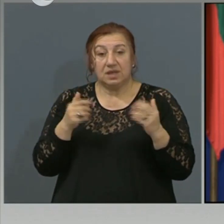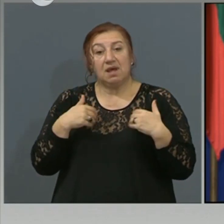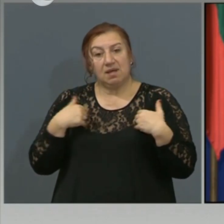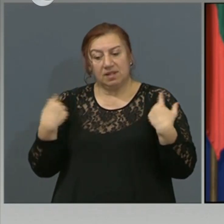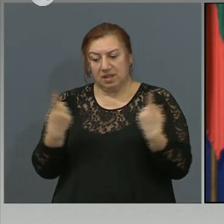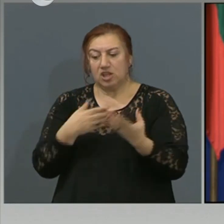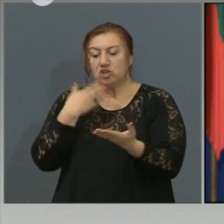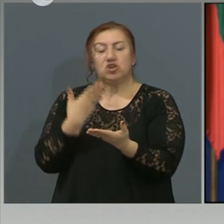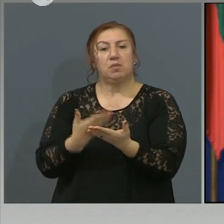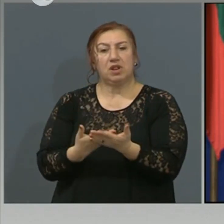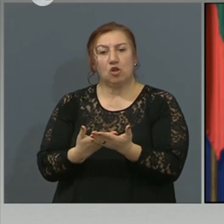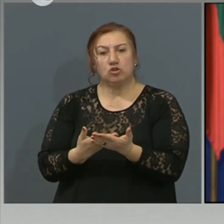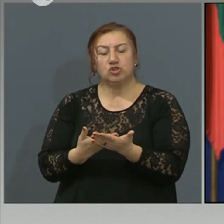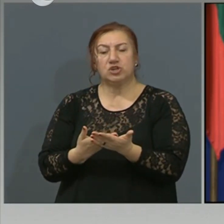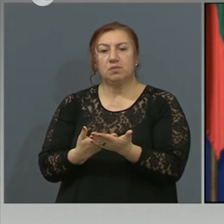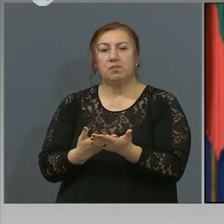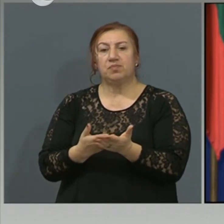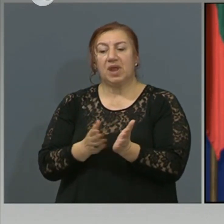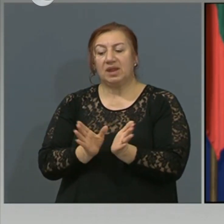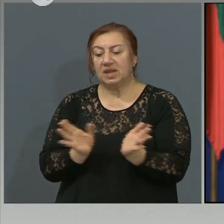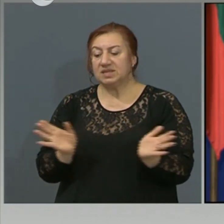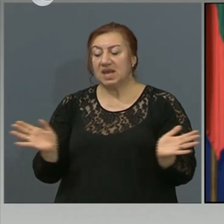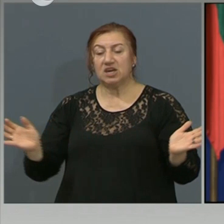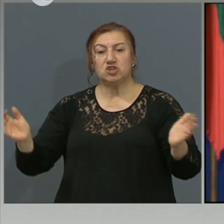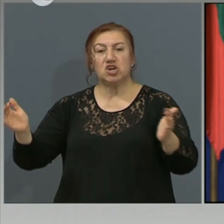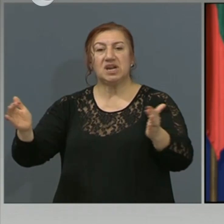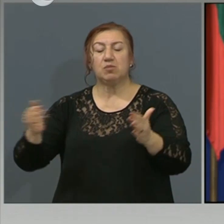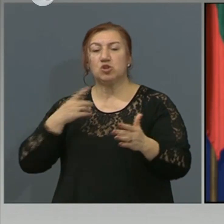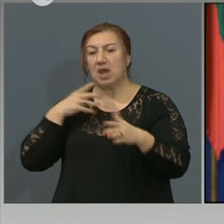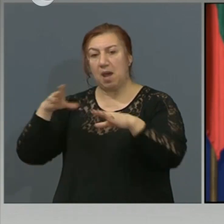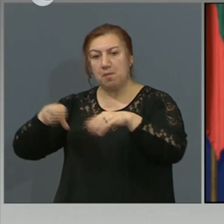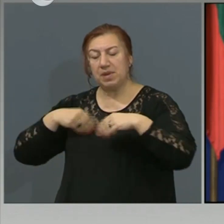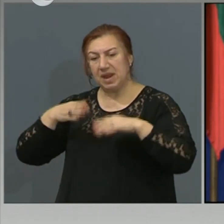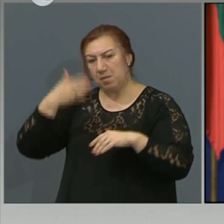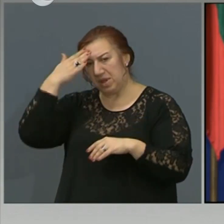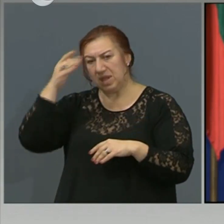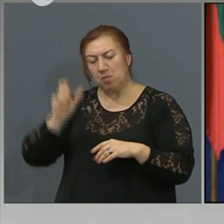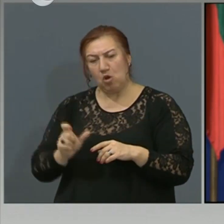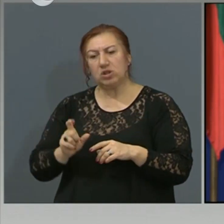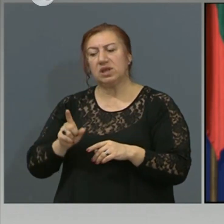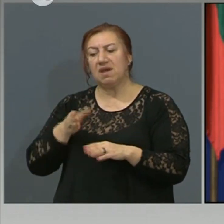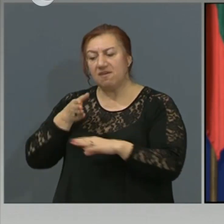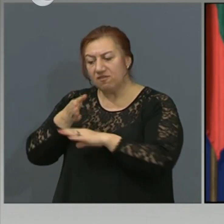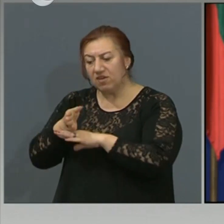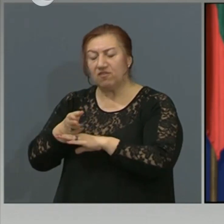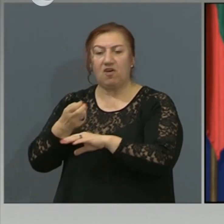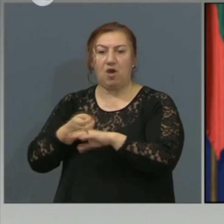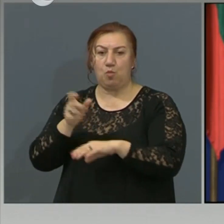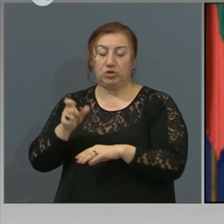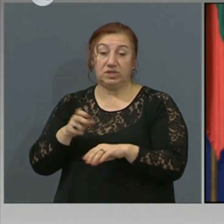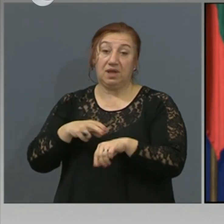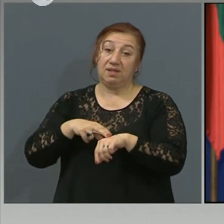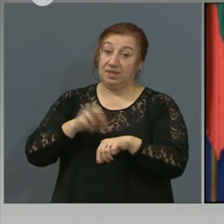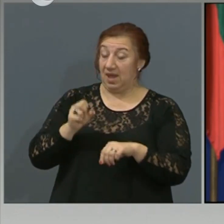да се по-отпусне и да се разшири диапазона на приемените болни въобще изобщо в болниците. Защото да,